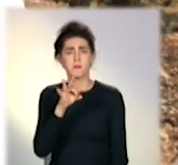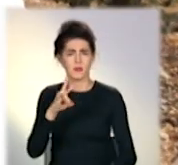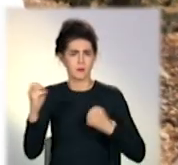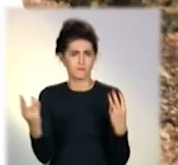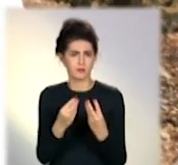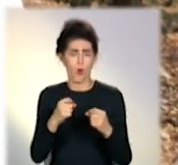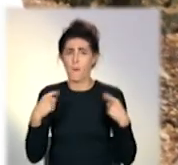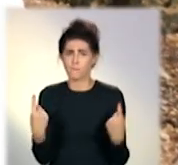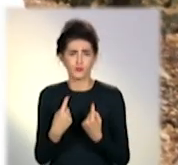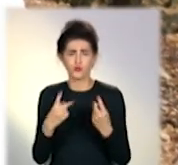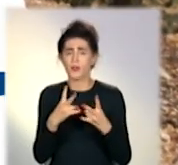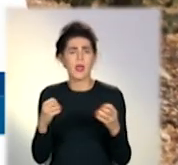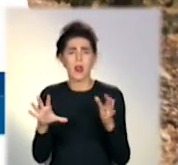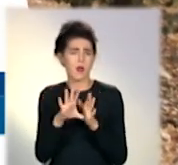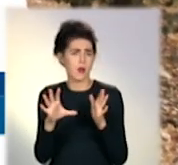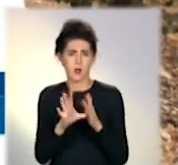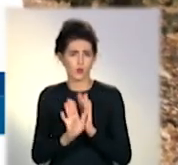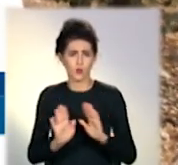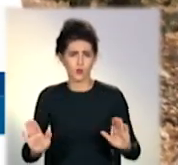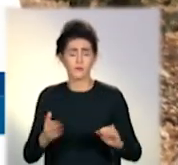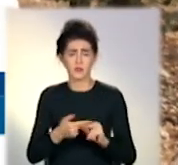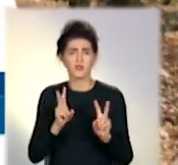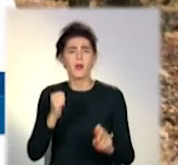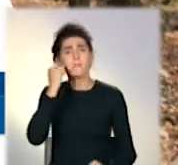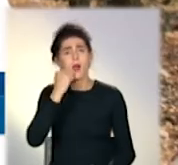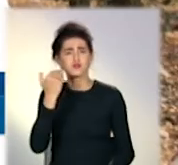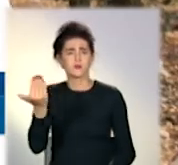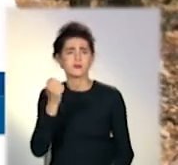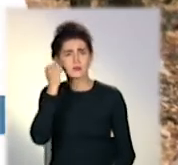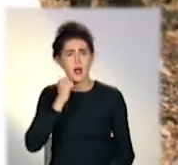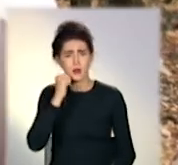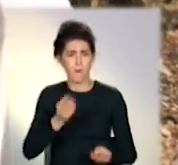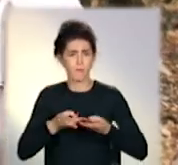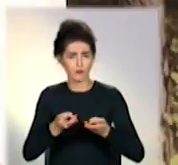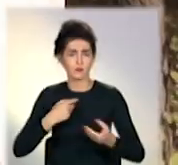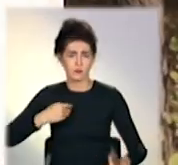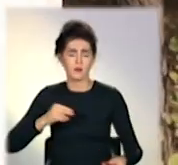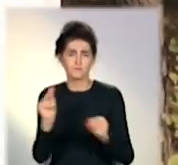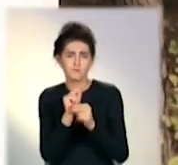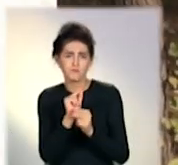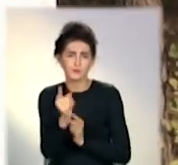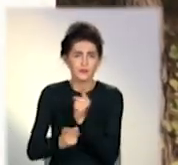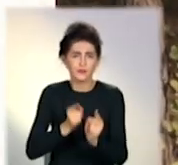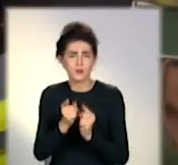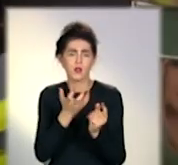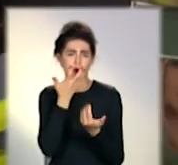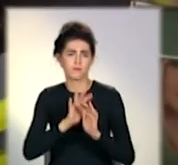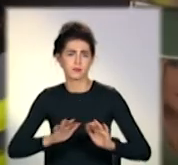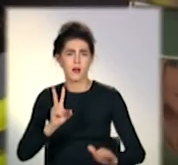Замо обикновенне, не електро. Це була бабусіна стара пічка, і ми її перевізували в камін. У мене вже працює все.